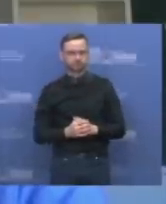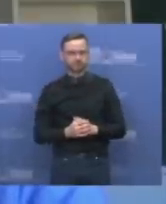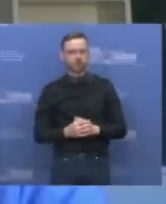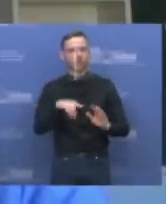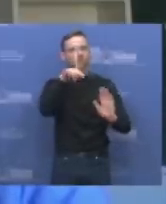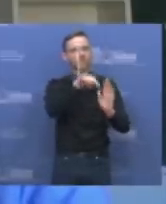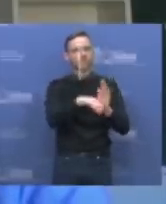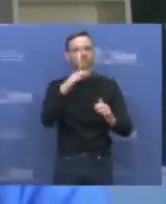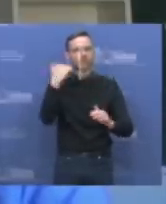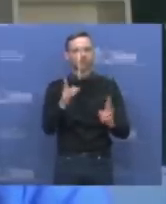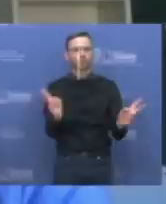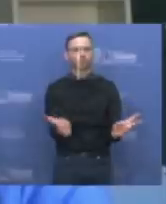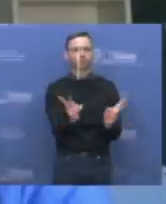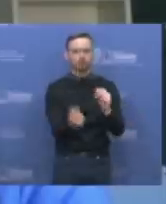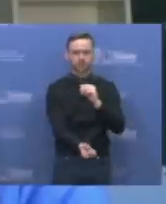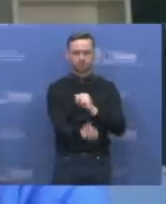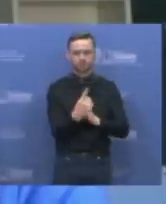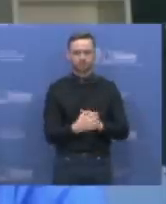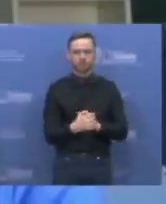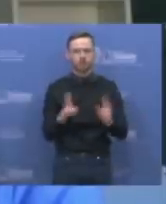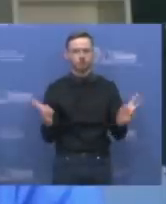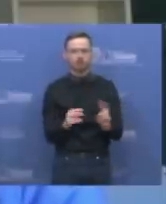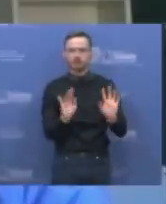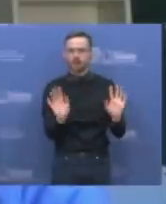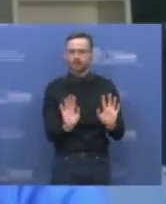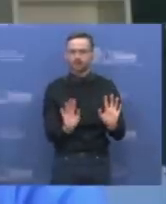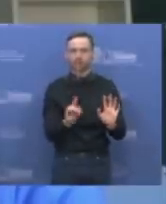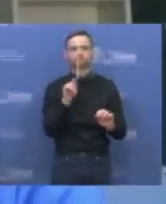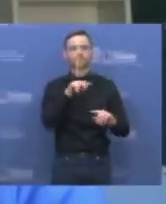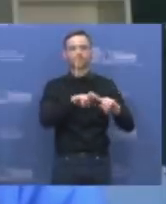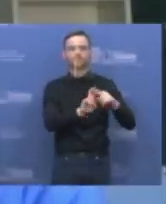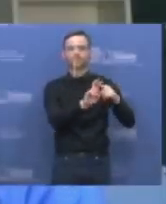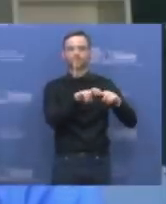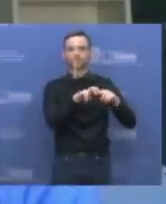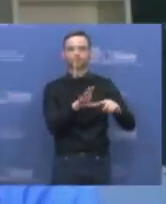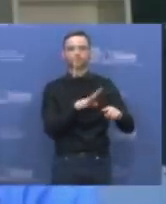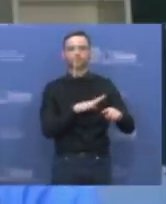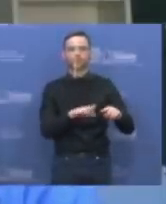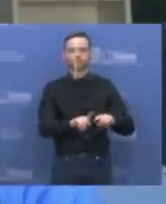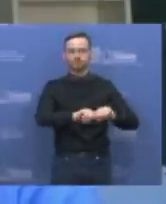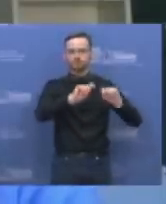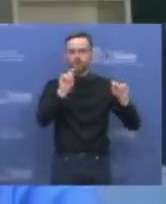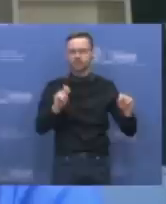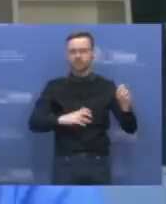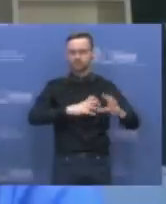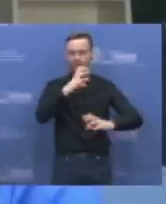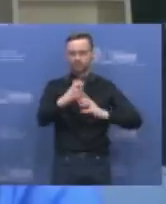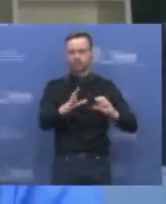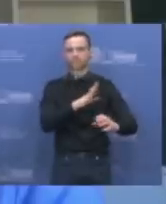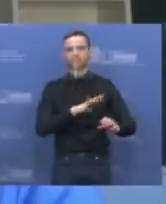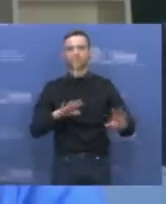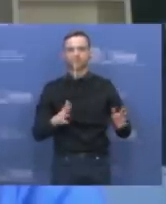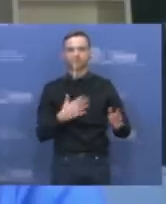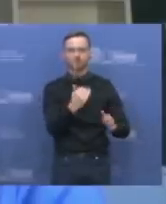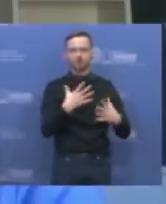uždėgimą. Kad to uždėgimo nebūtų, šikšnos pradiniu evoliucija seigoje jų imuninė sistema pakito